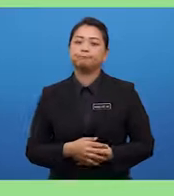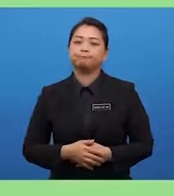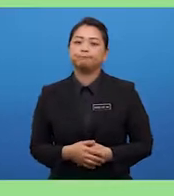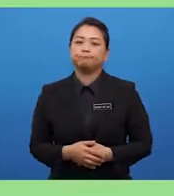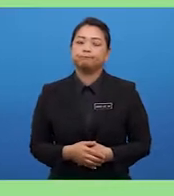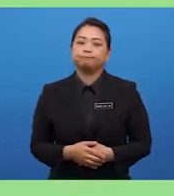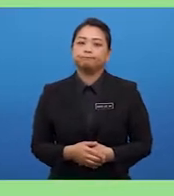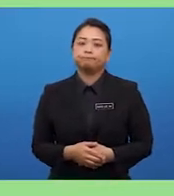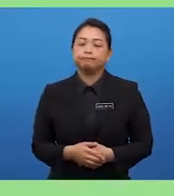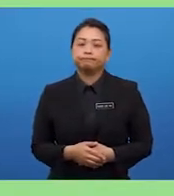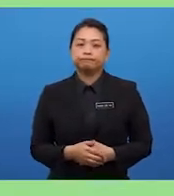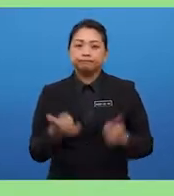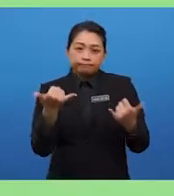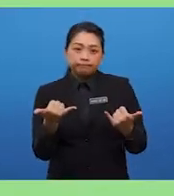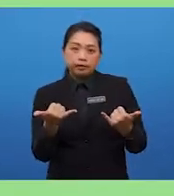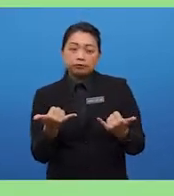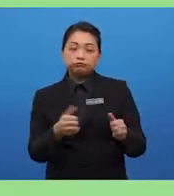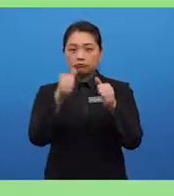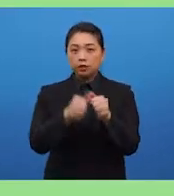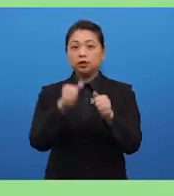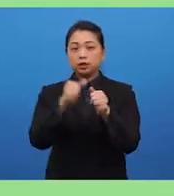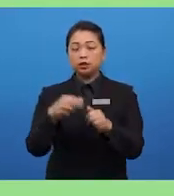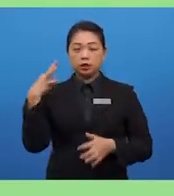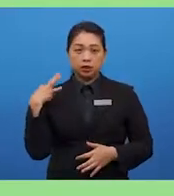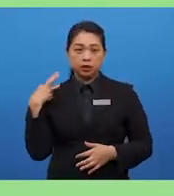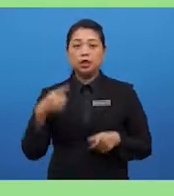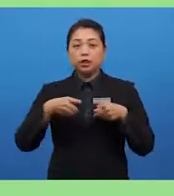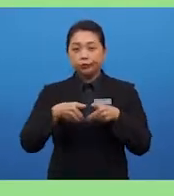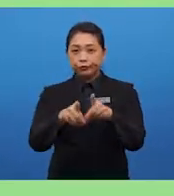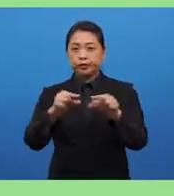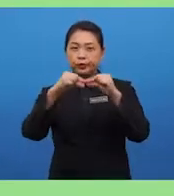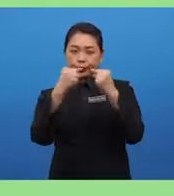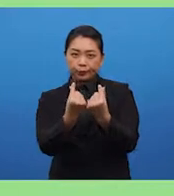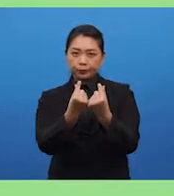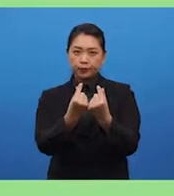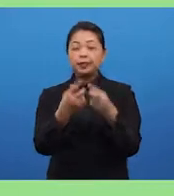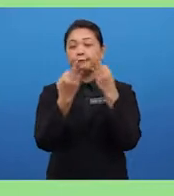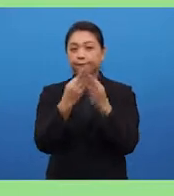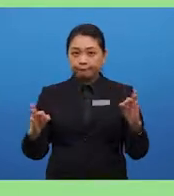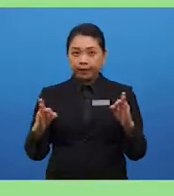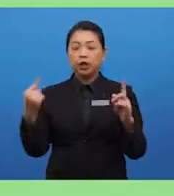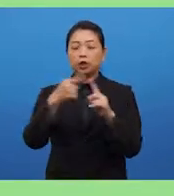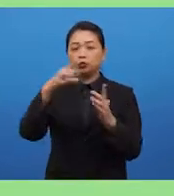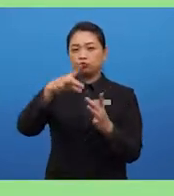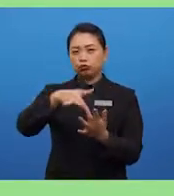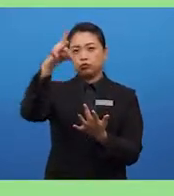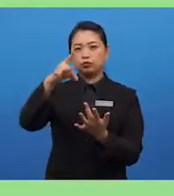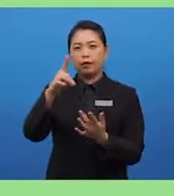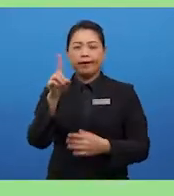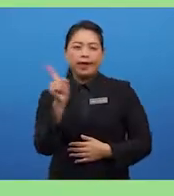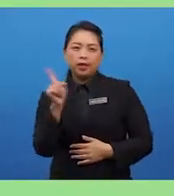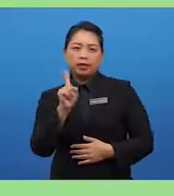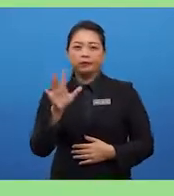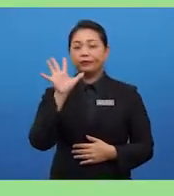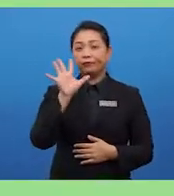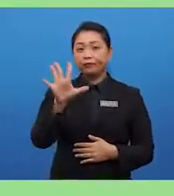Now, each candidate during the group discussion is free to choose any of the five points